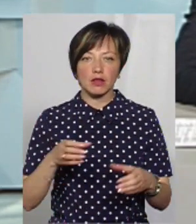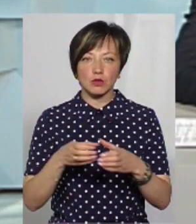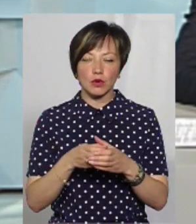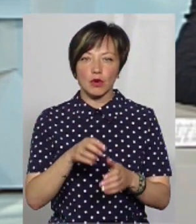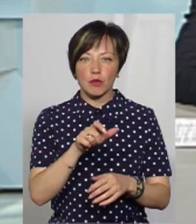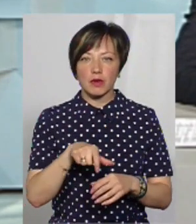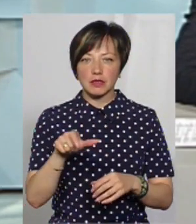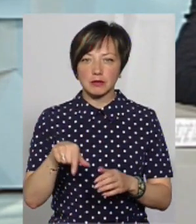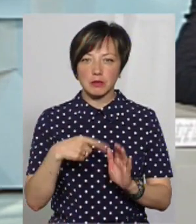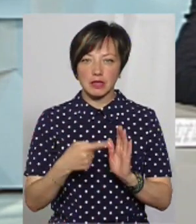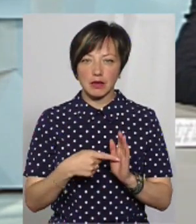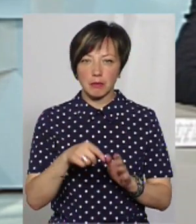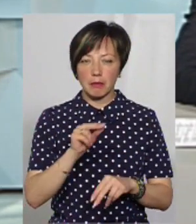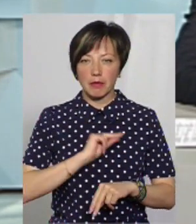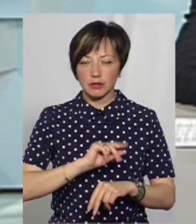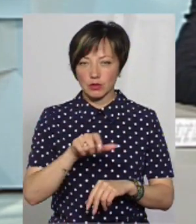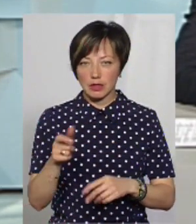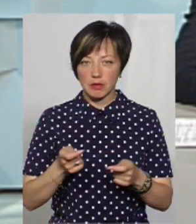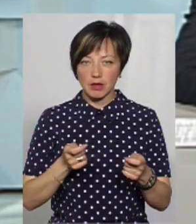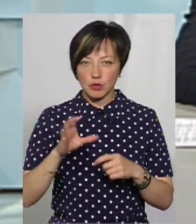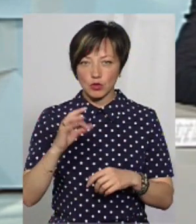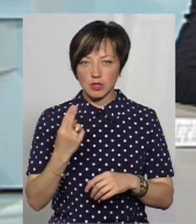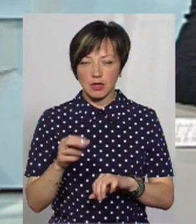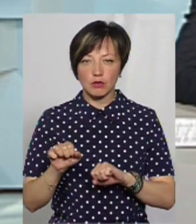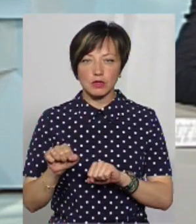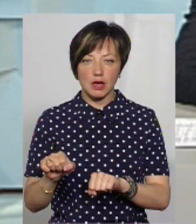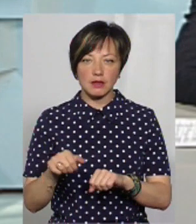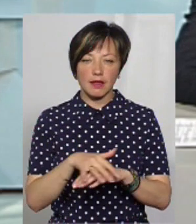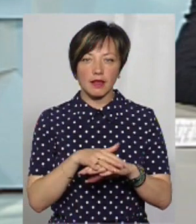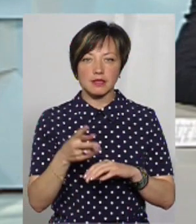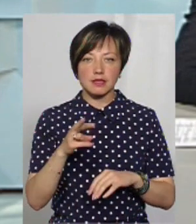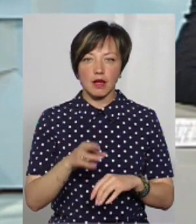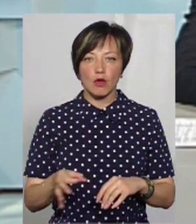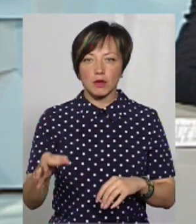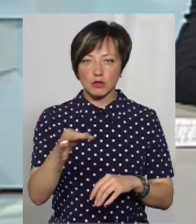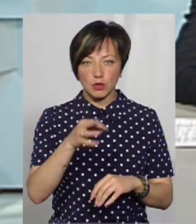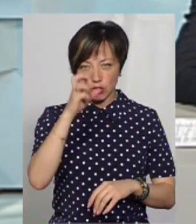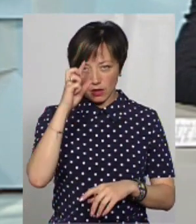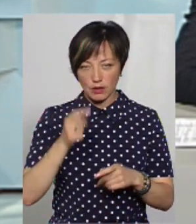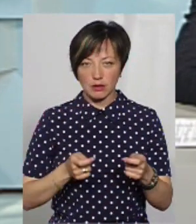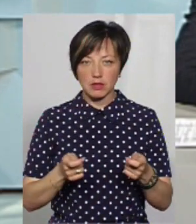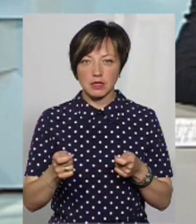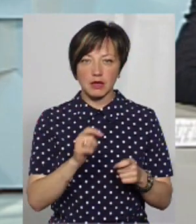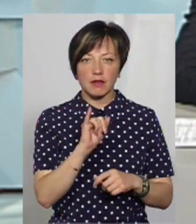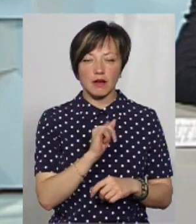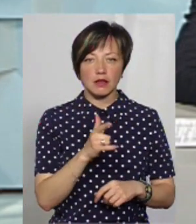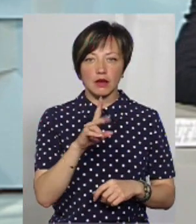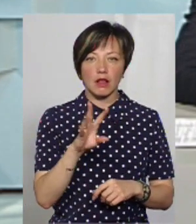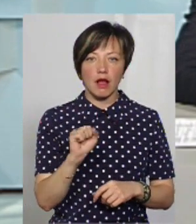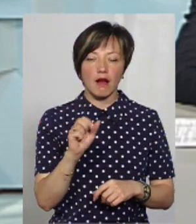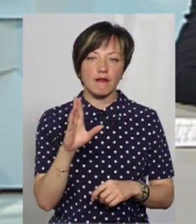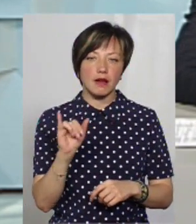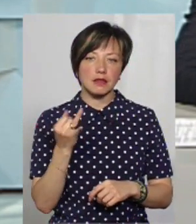категорій громадян та з питань персоналу Департаменту соціального захисту населення Хмельницької обласної державної адміністрації Іваном